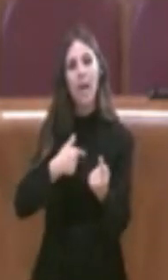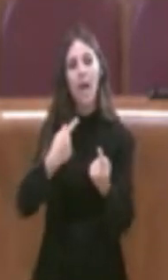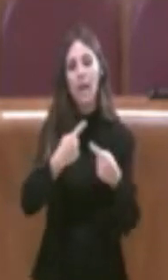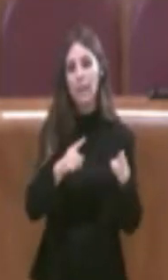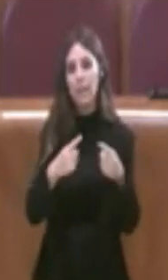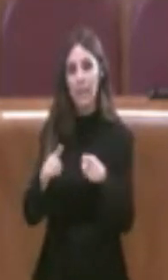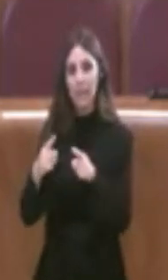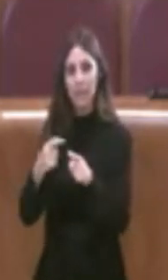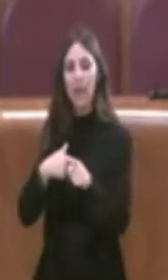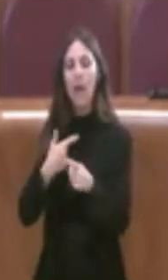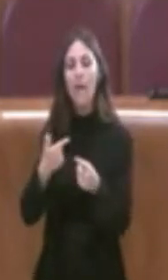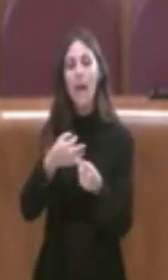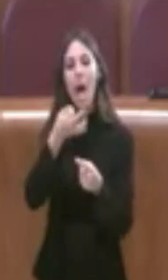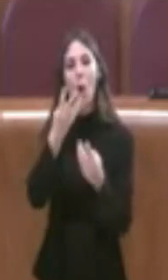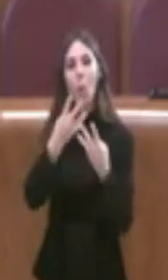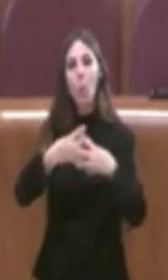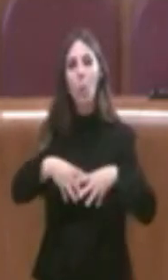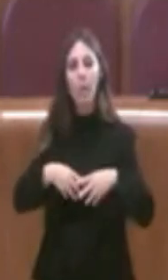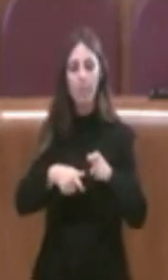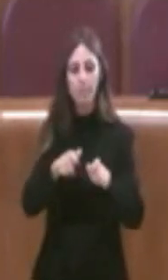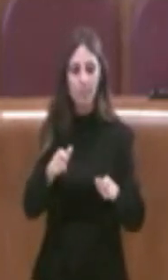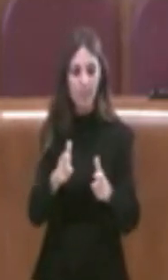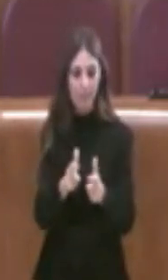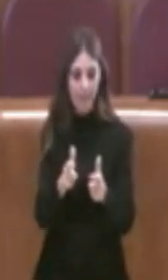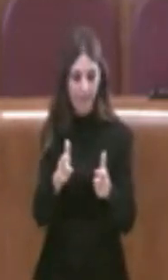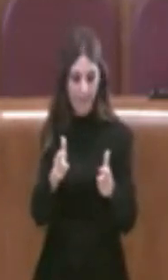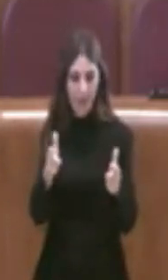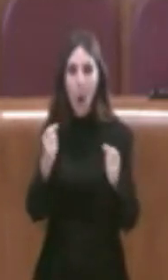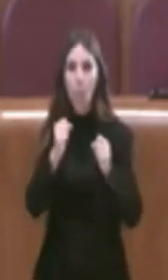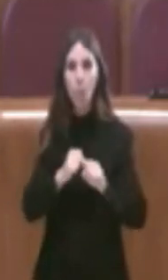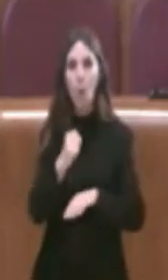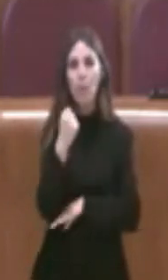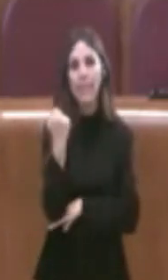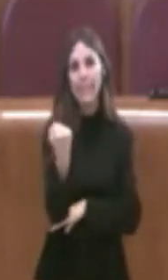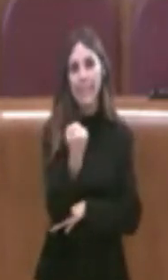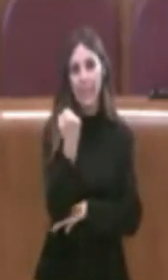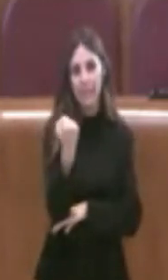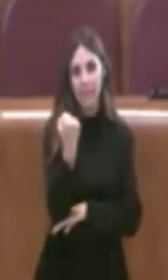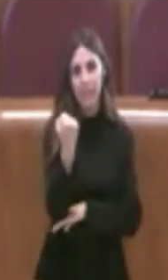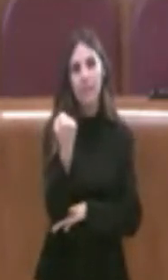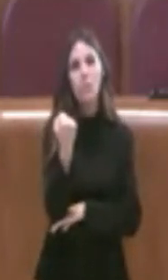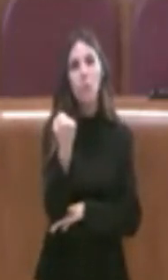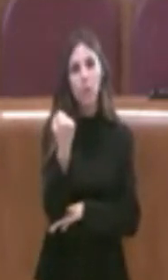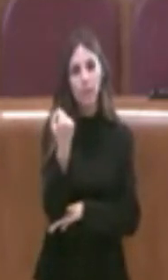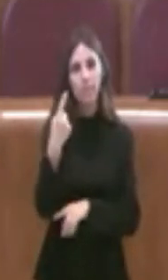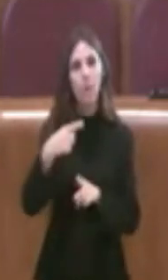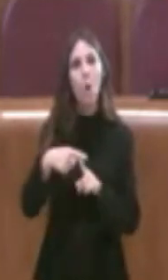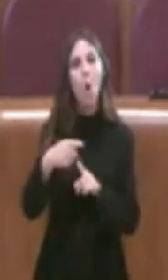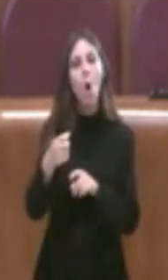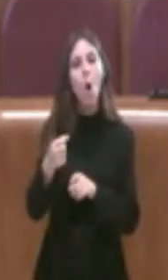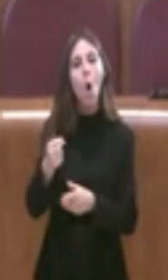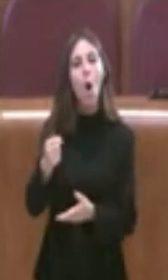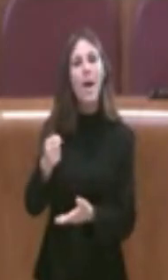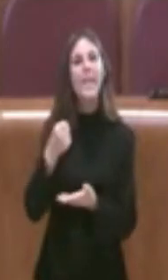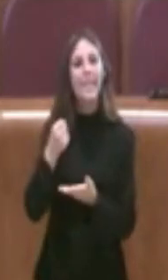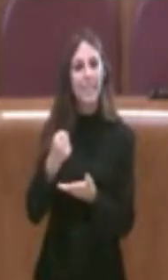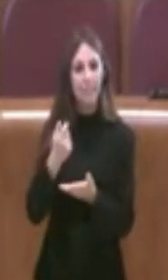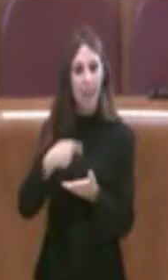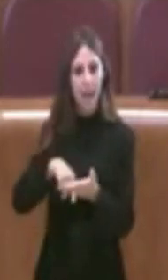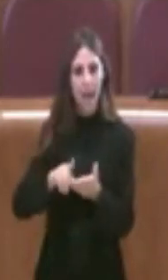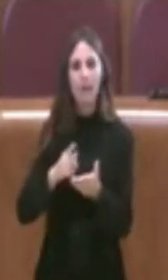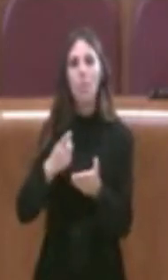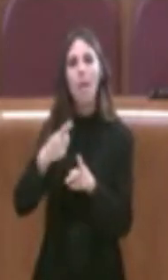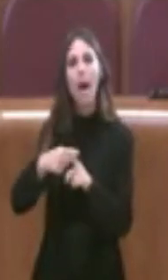platea degli utenti che hanno potuto così usufruire di servizi a fronte di risparmi per l'amministrazione e quindi un generale